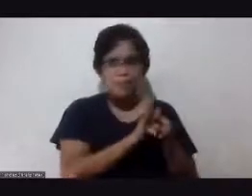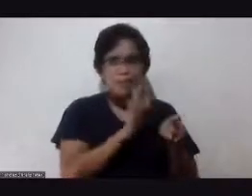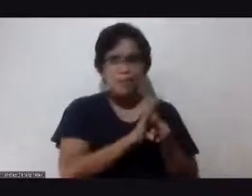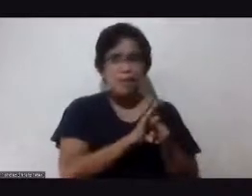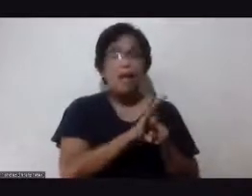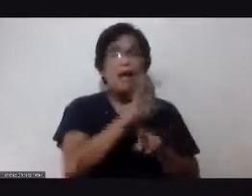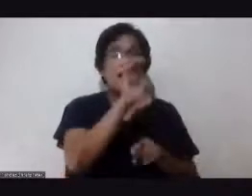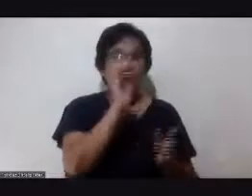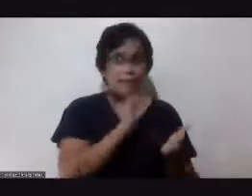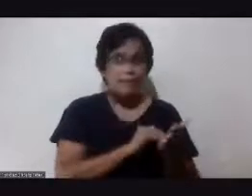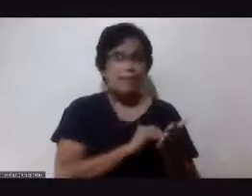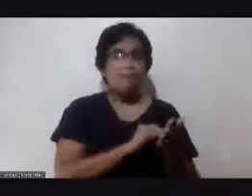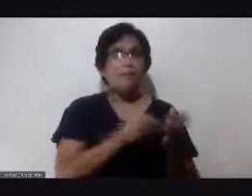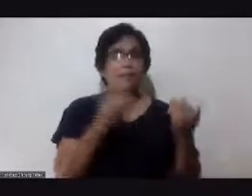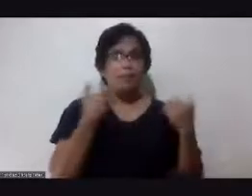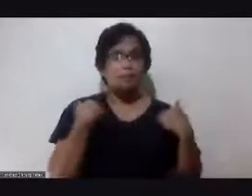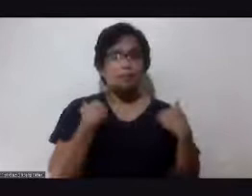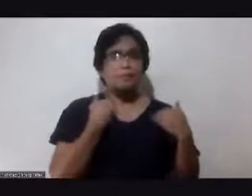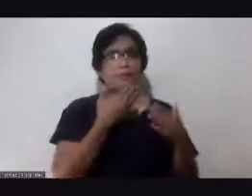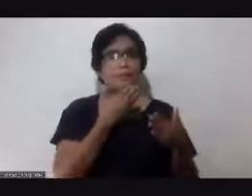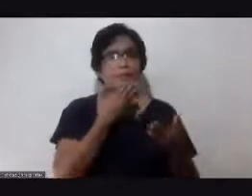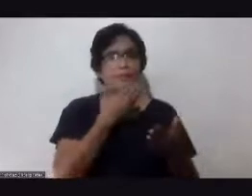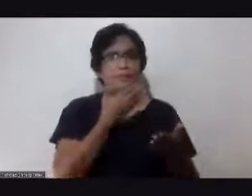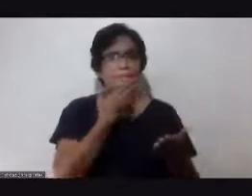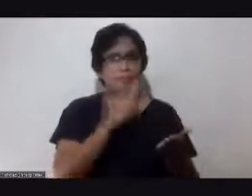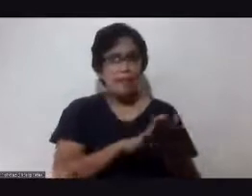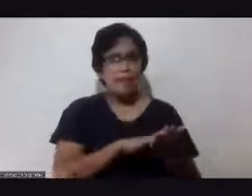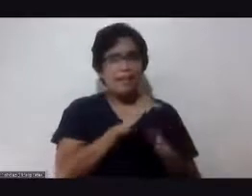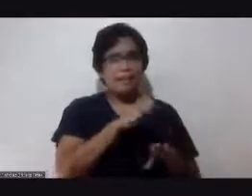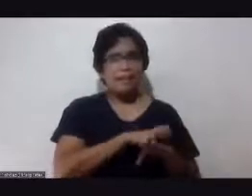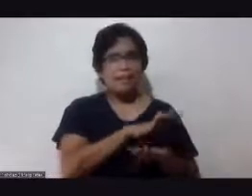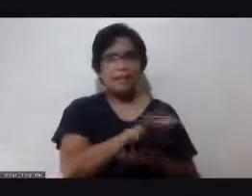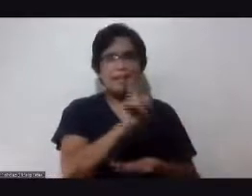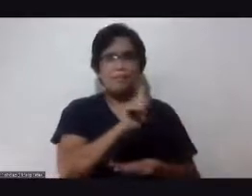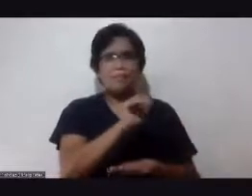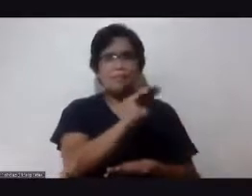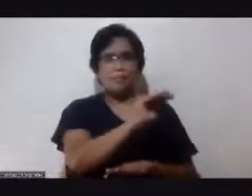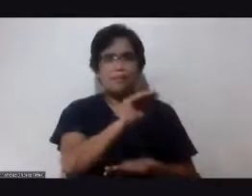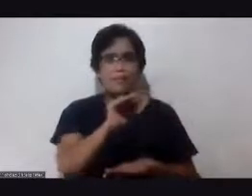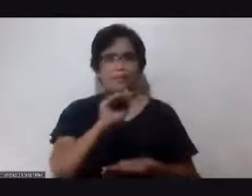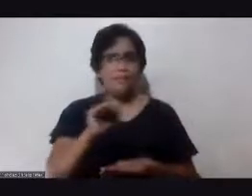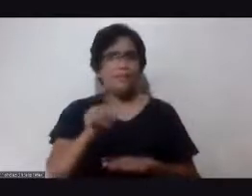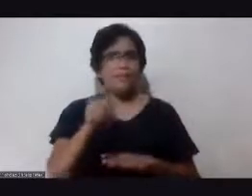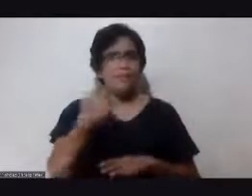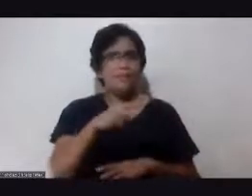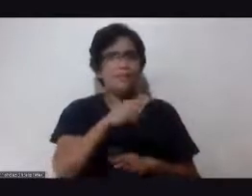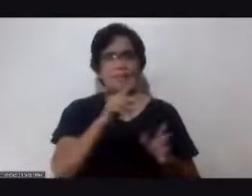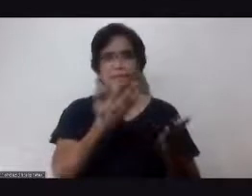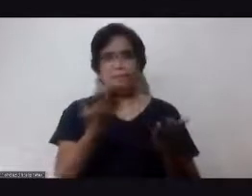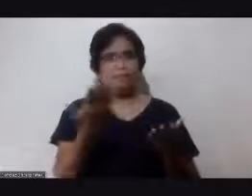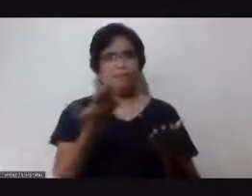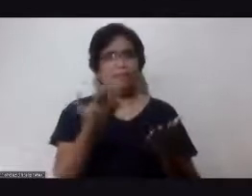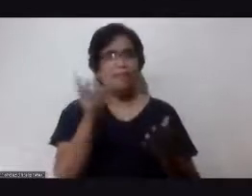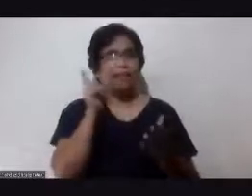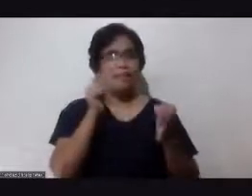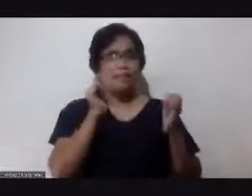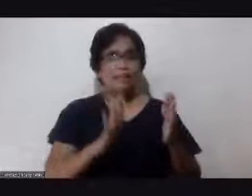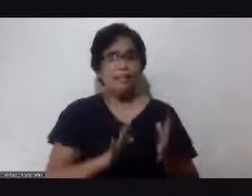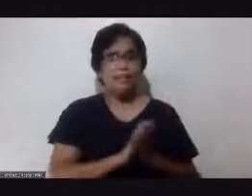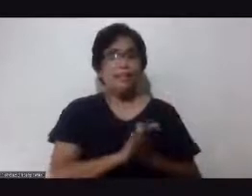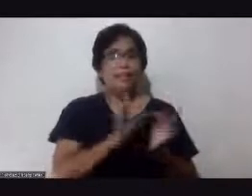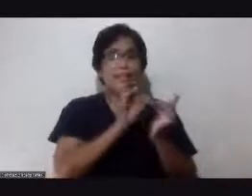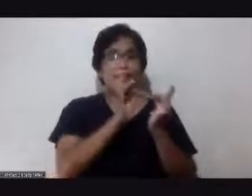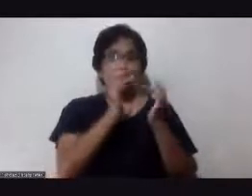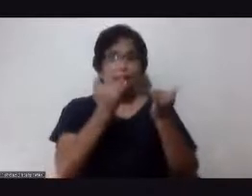magandang ano pa ulit yung pagpapaalala natin sa ating mga kapanali at sa ating mga tagapakinig lalong lalo